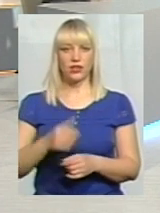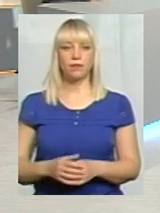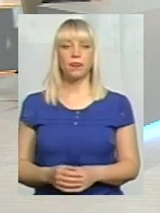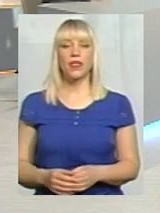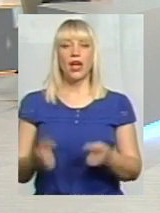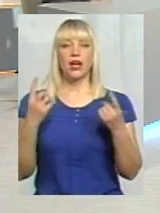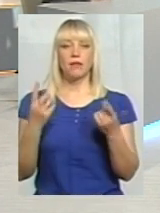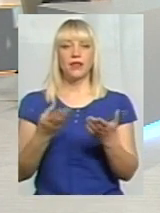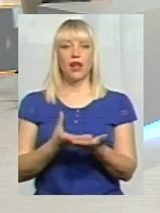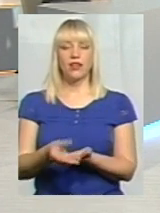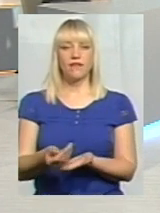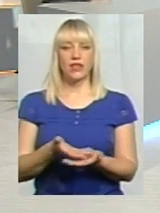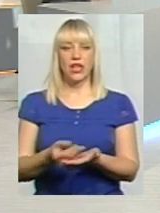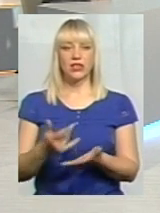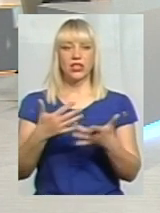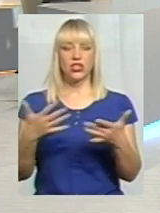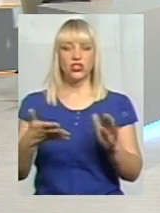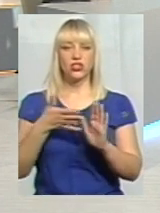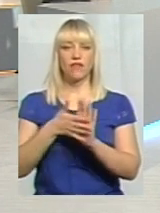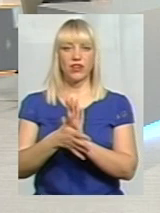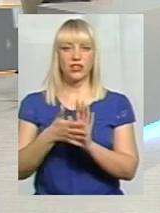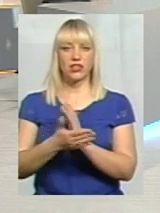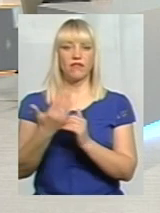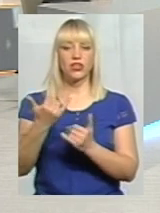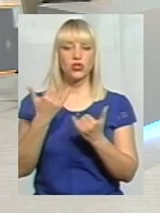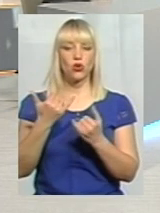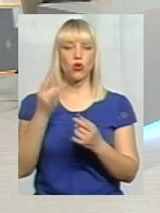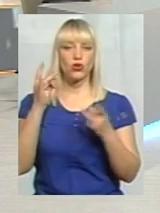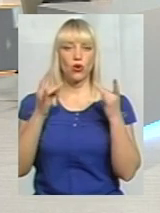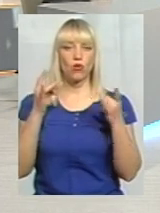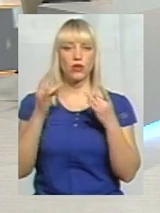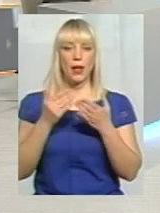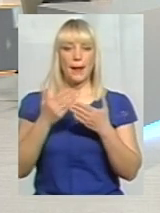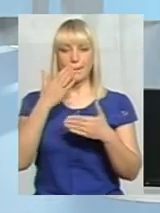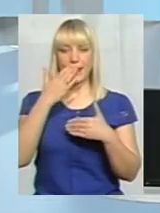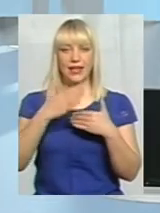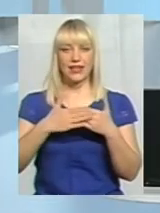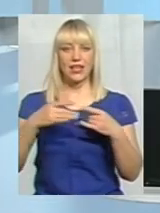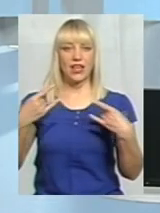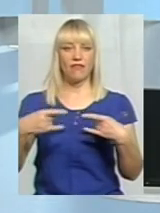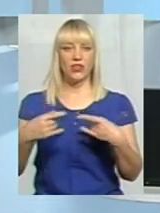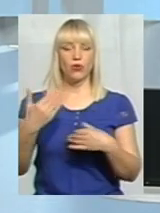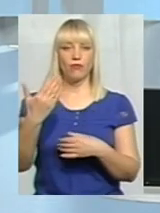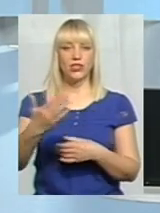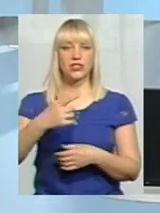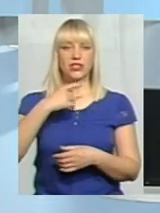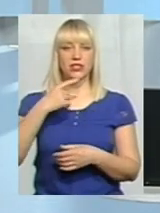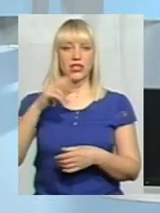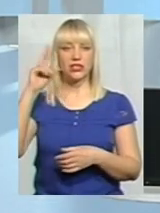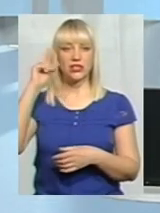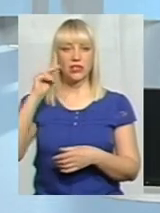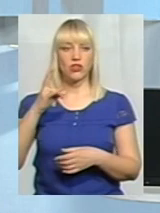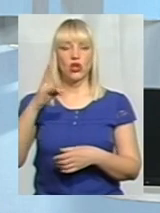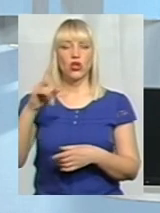видатки і інші витрати ви щойно озвучували, а перед ефіром ви ще називали цифру, що на